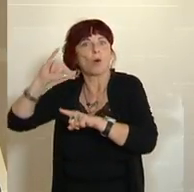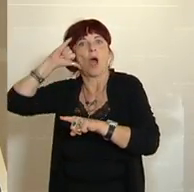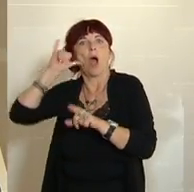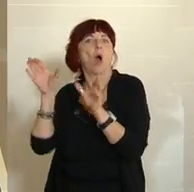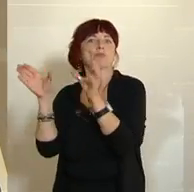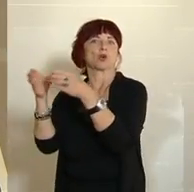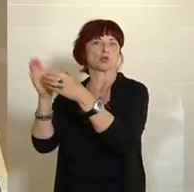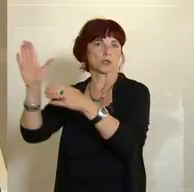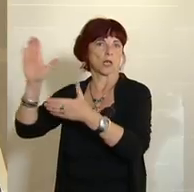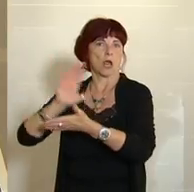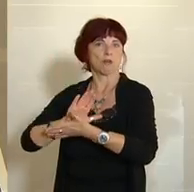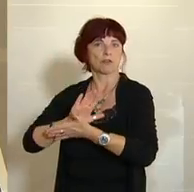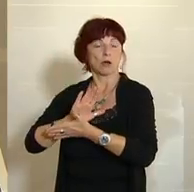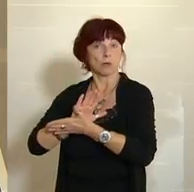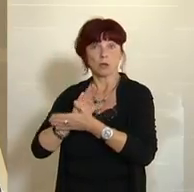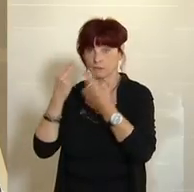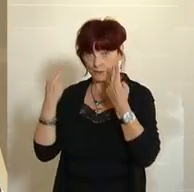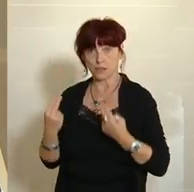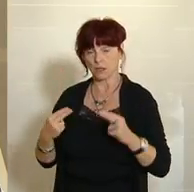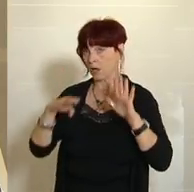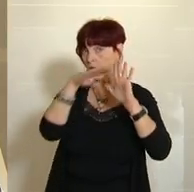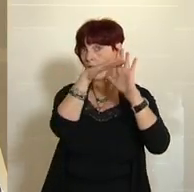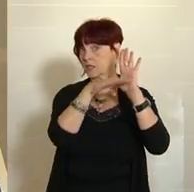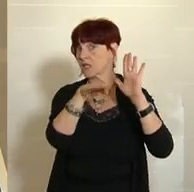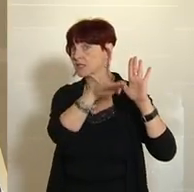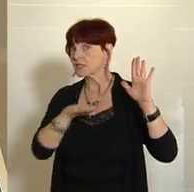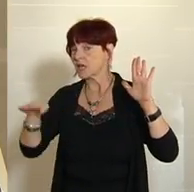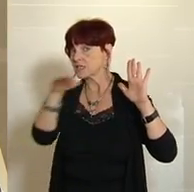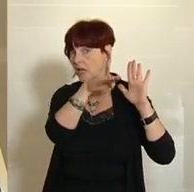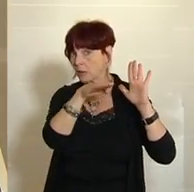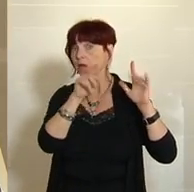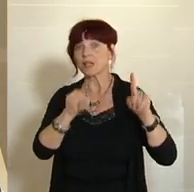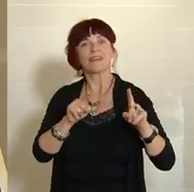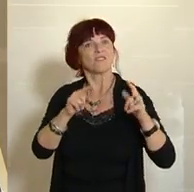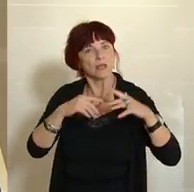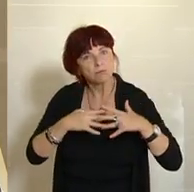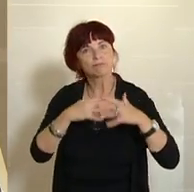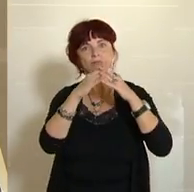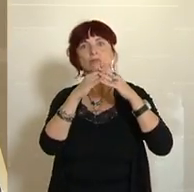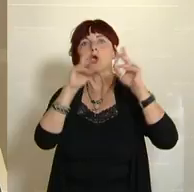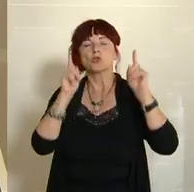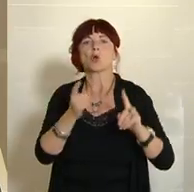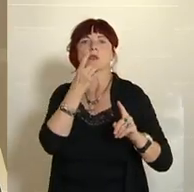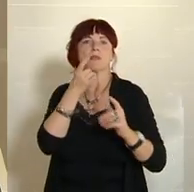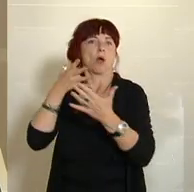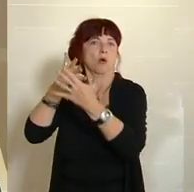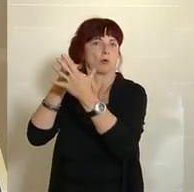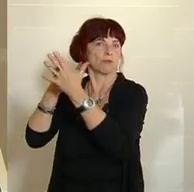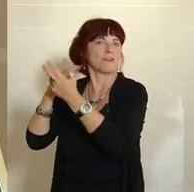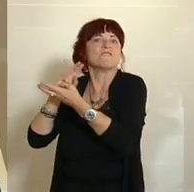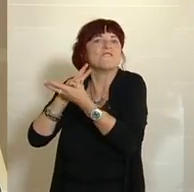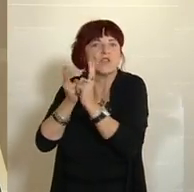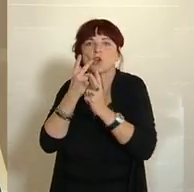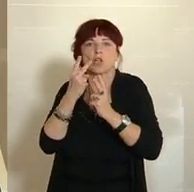sehr wichtig, wenn wir schon nicht auf Gesetzesebene diese Vertrauenswürdigkeitsprüfung implementieren. Und Kollege Marat, die Verfassung sieht das